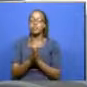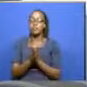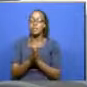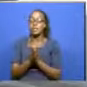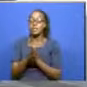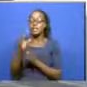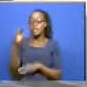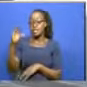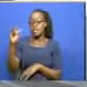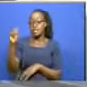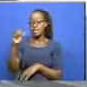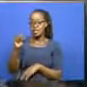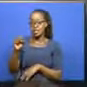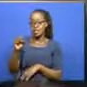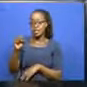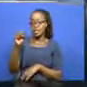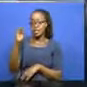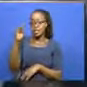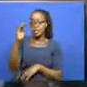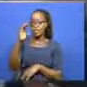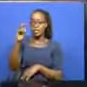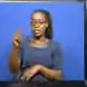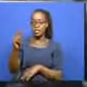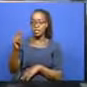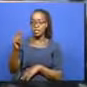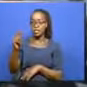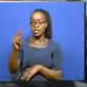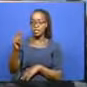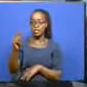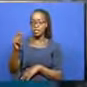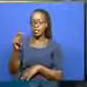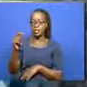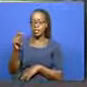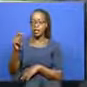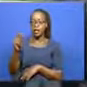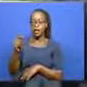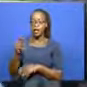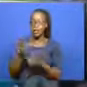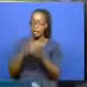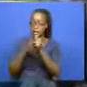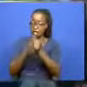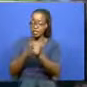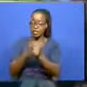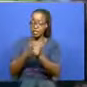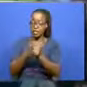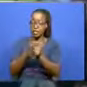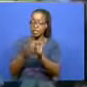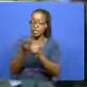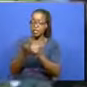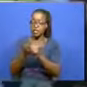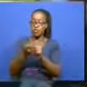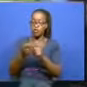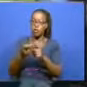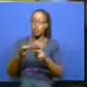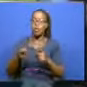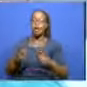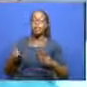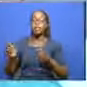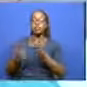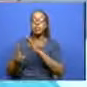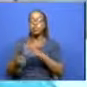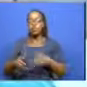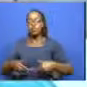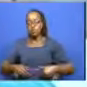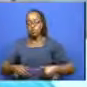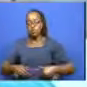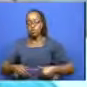ya habari na teknolojia ya mawasiliano Nadia Ahmed Abdala, ambaye liongoza udumbe kutoka kwa idari ya vijana ili kutadmini mandalizi